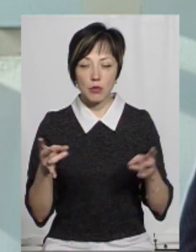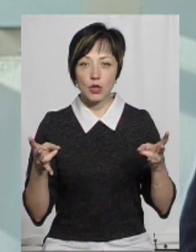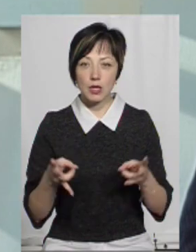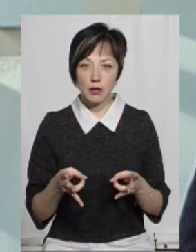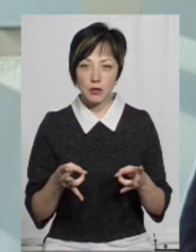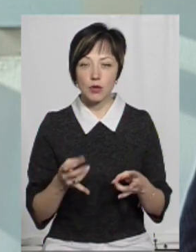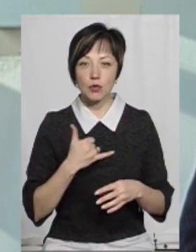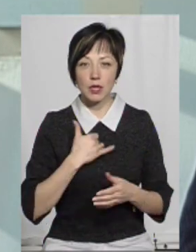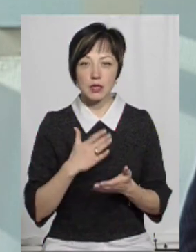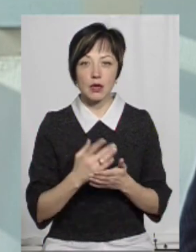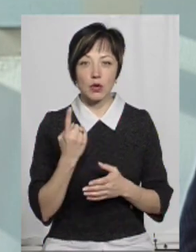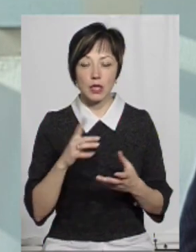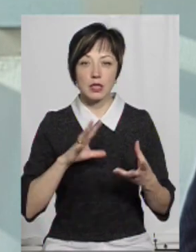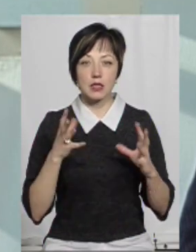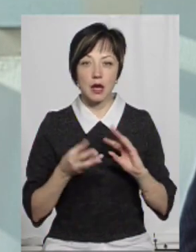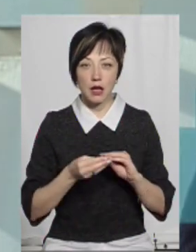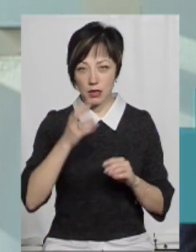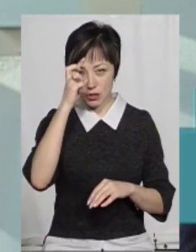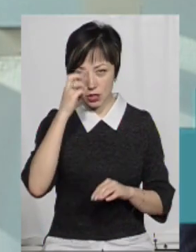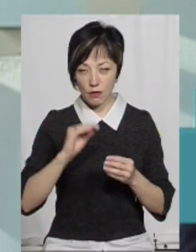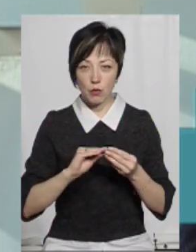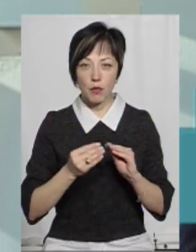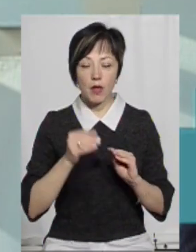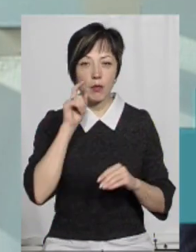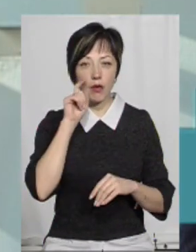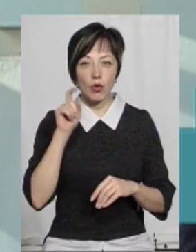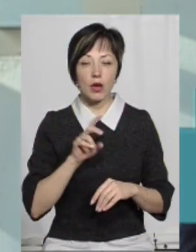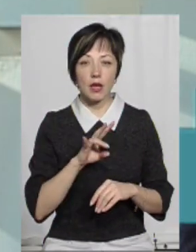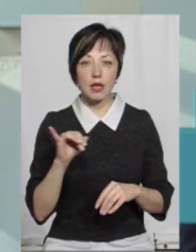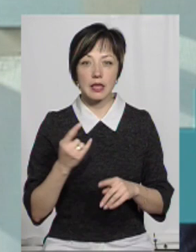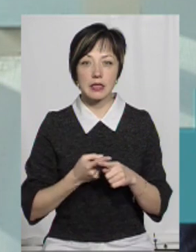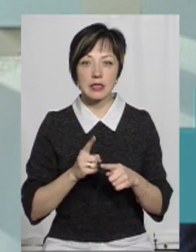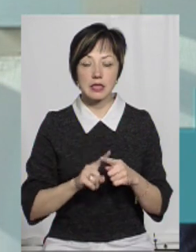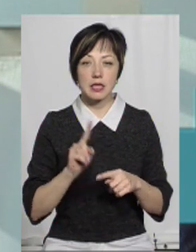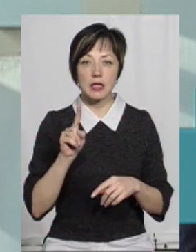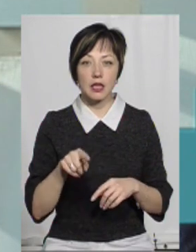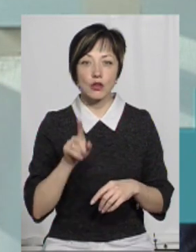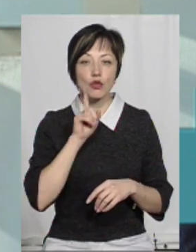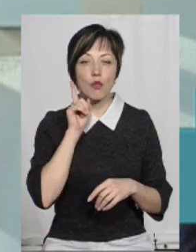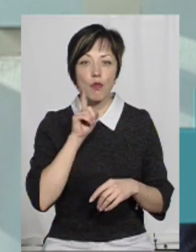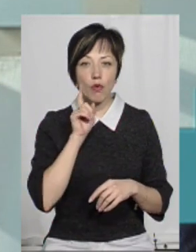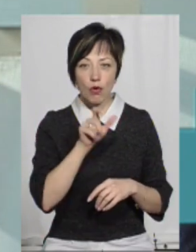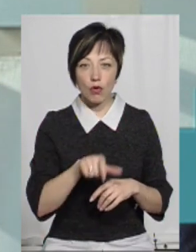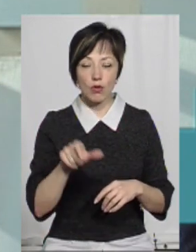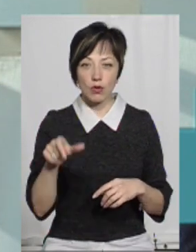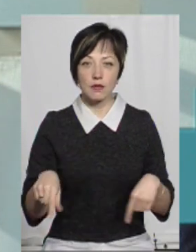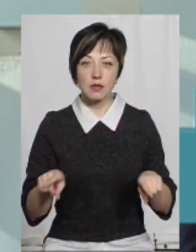У нас є одна загальна державна проблема в Україні, це те, що молодь все-таки